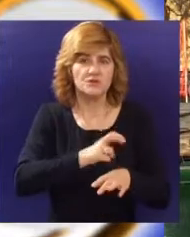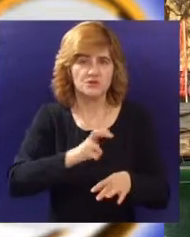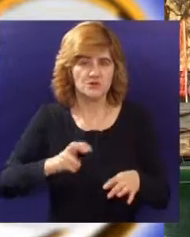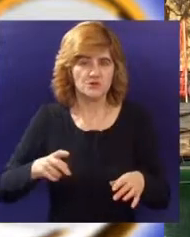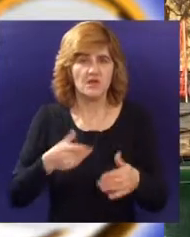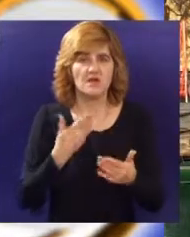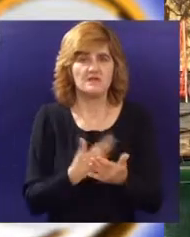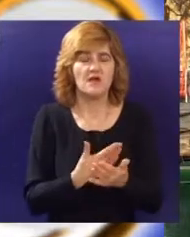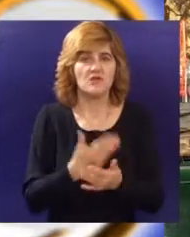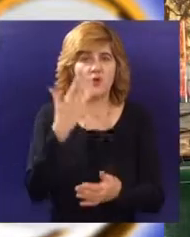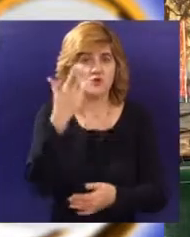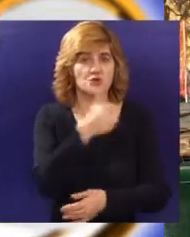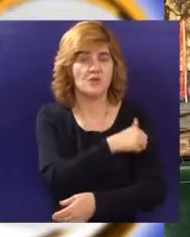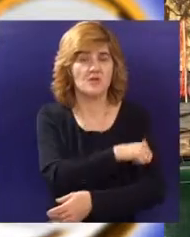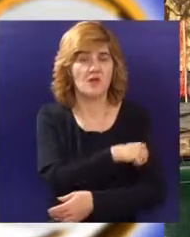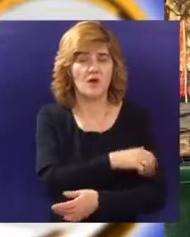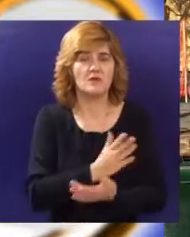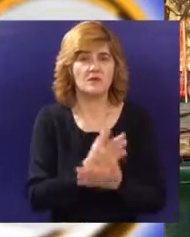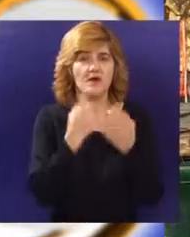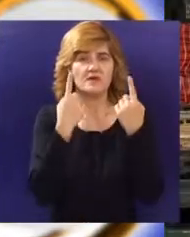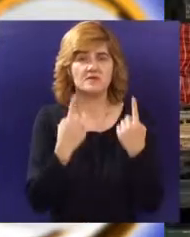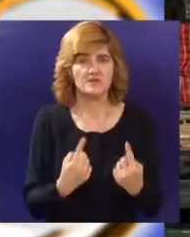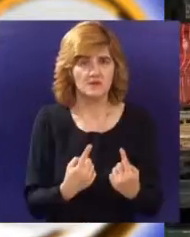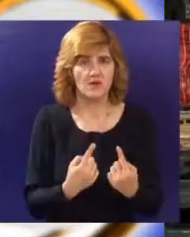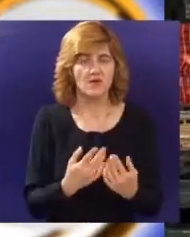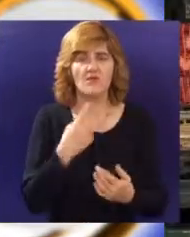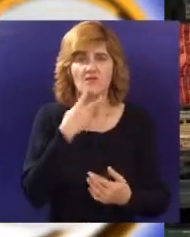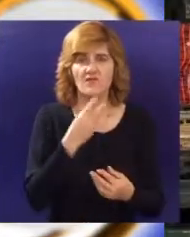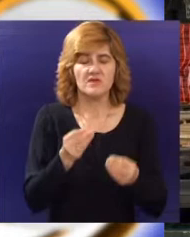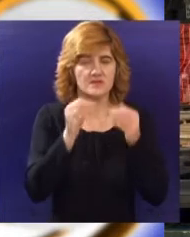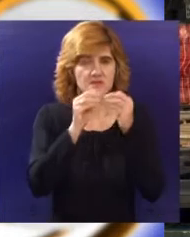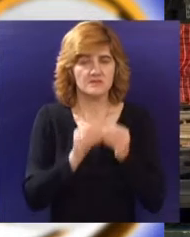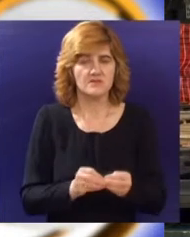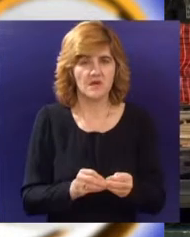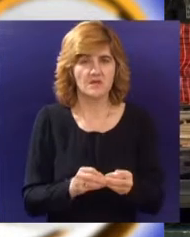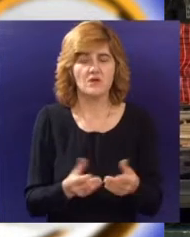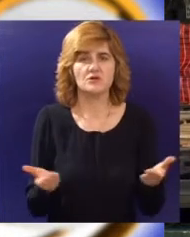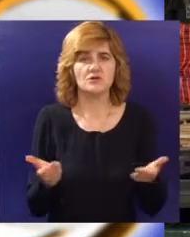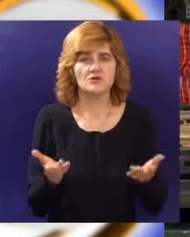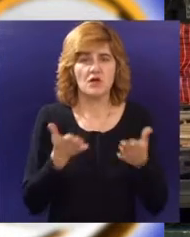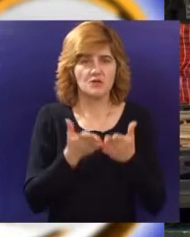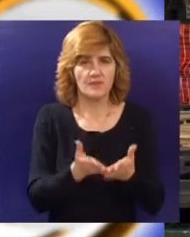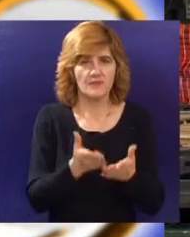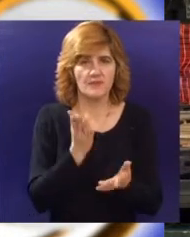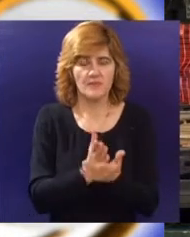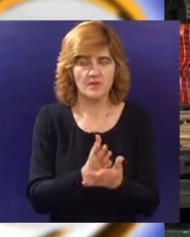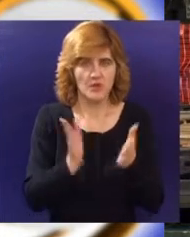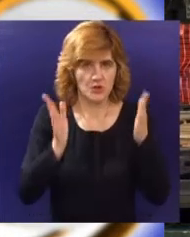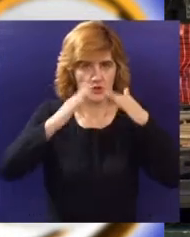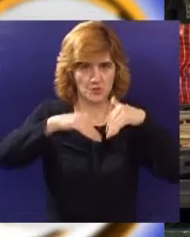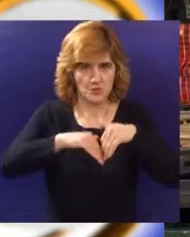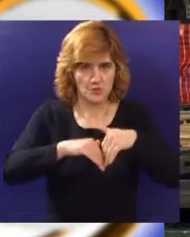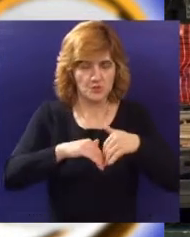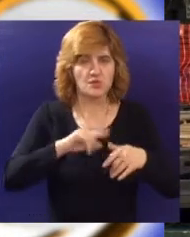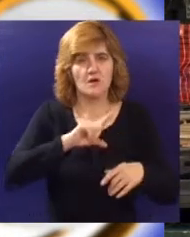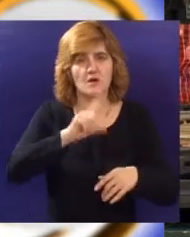postavljanja 4 godine skupljala prašinu u predvorju gradske kuće, dolazimo do današnje dileme. Ili će biti srušena, a na njeno mesto postavljena